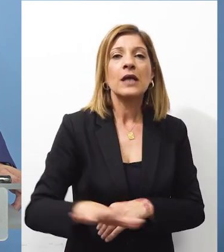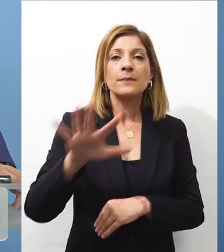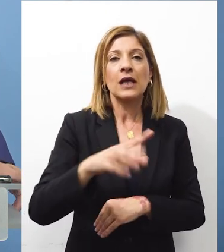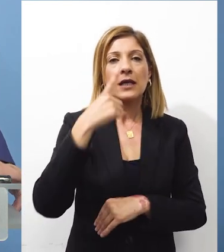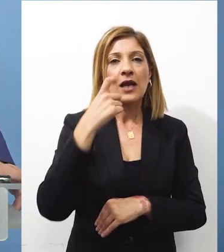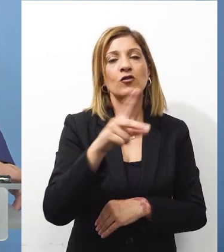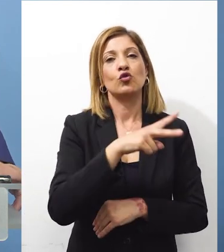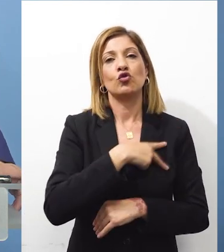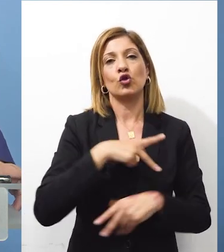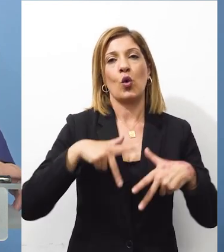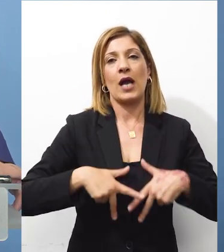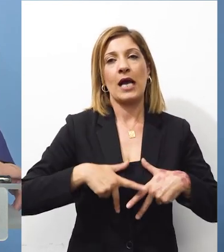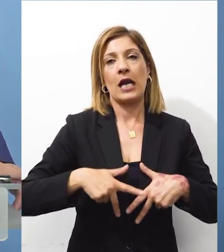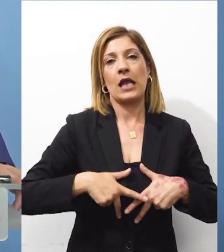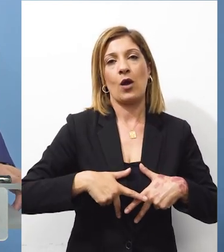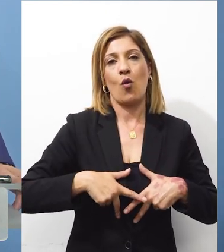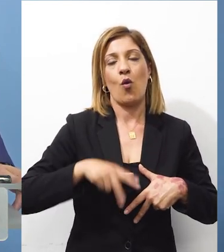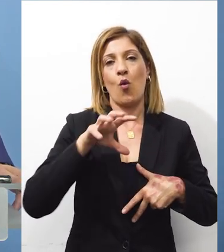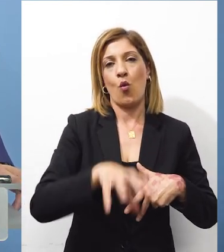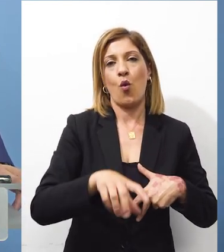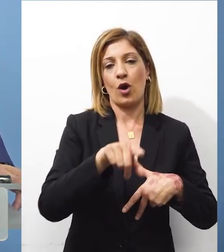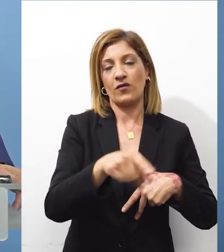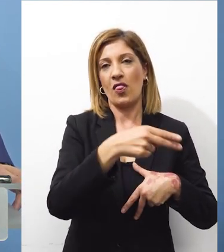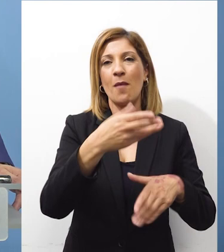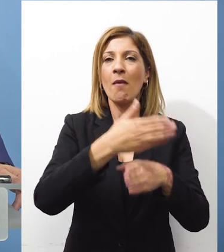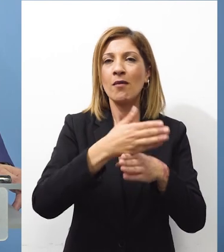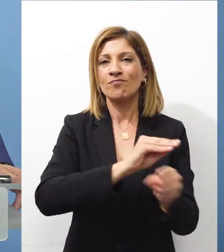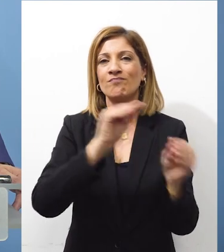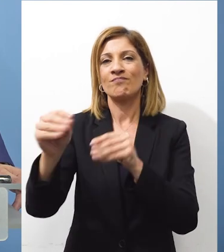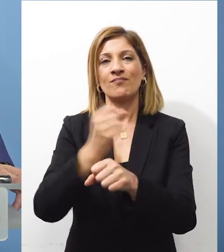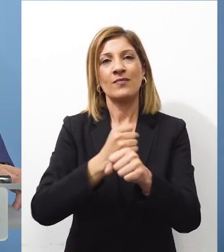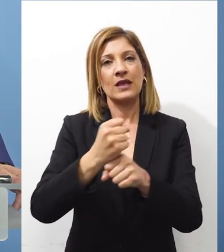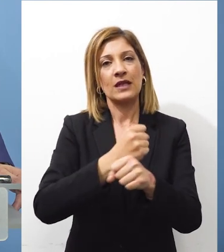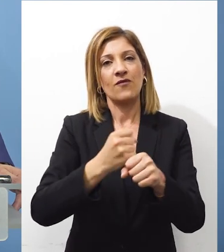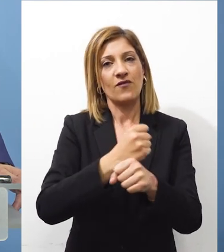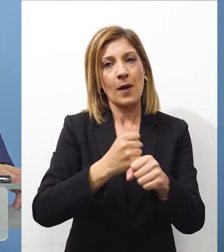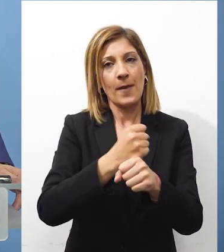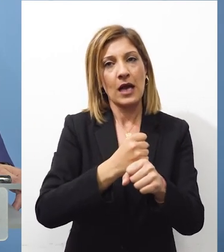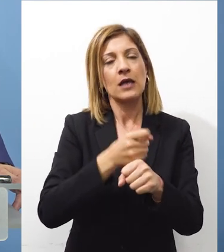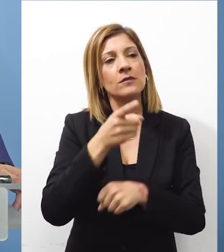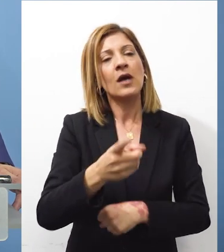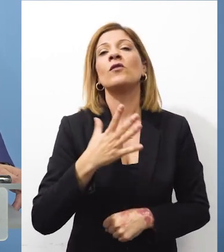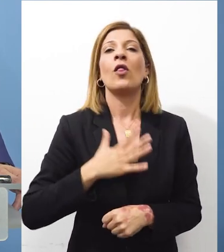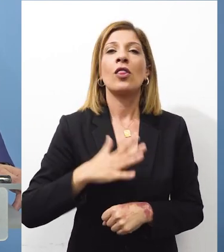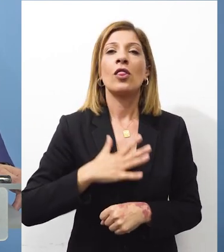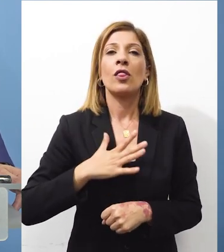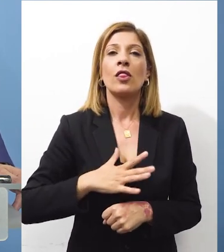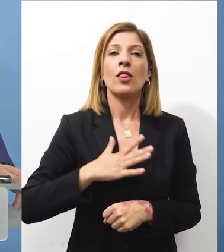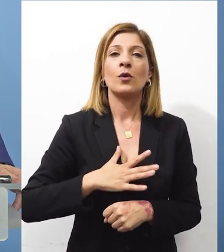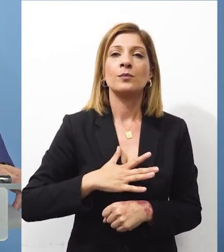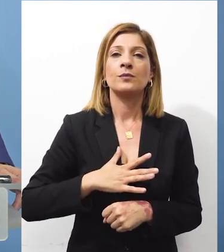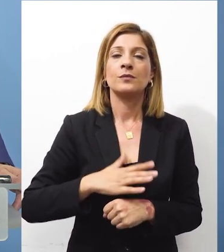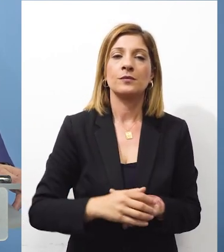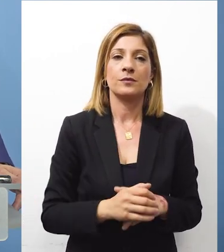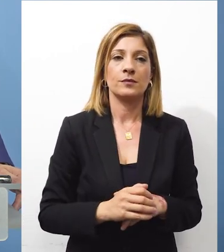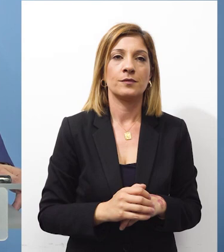εξέβρισης Κατάλληλου κρατικού χώρου Αν μπορεί να υπάρξει Για τη μετεστέγαση των φαρμάκων Πέραν της διαδικασίας που ήδη είχε ξεκινήσει Για έβρεση κατάλληλου